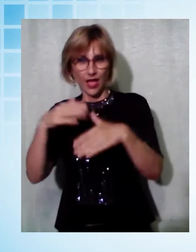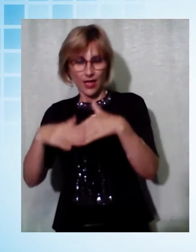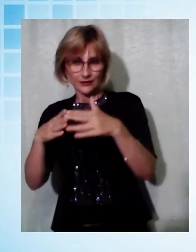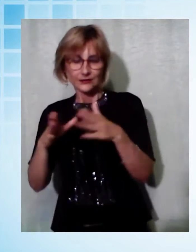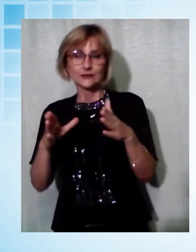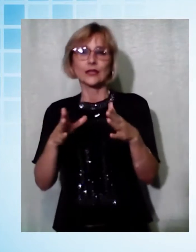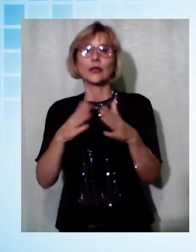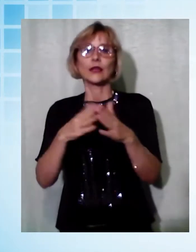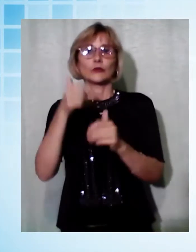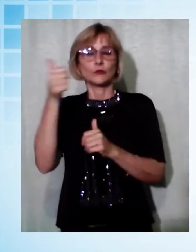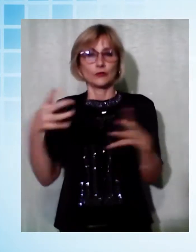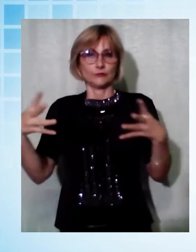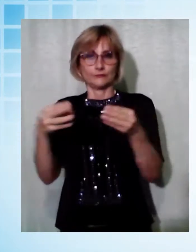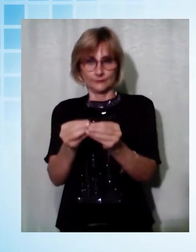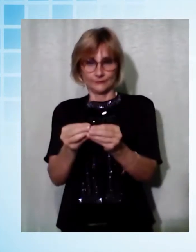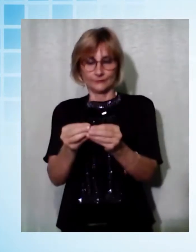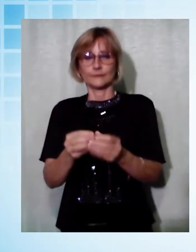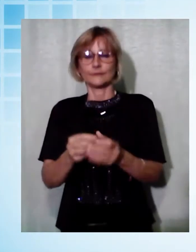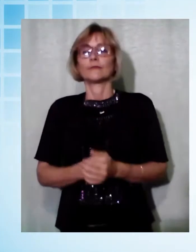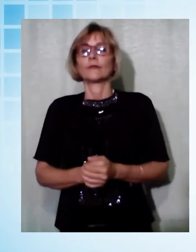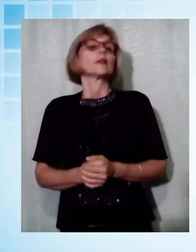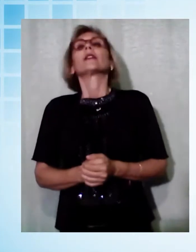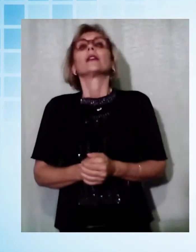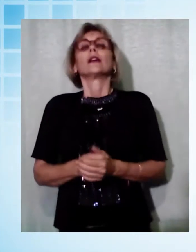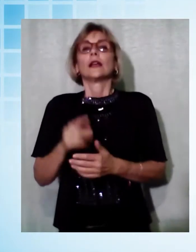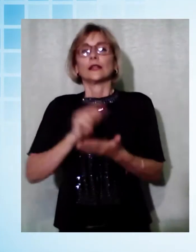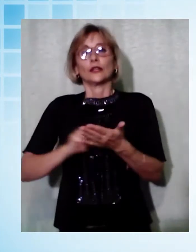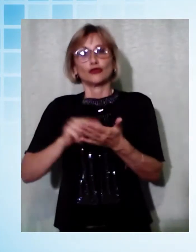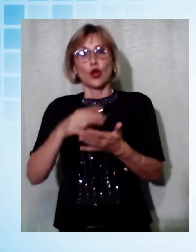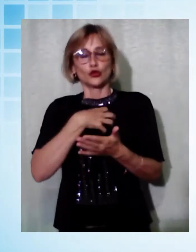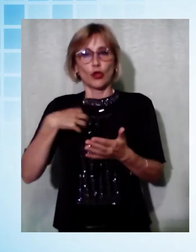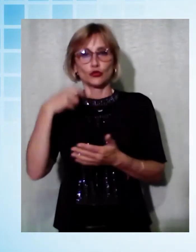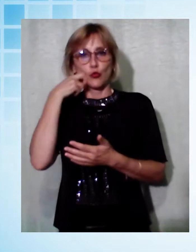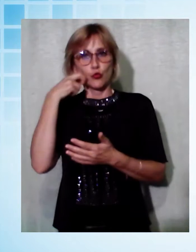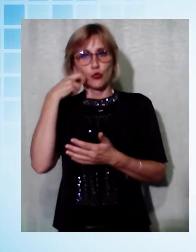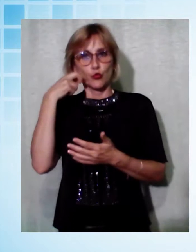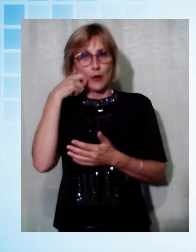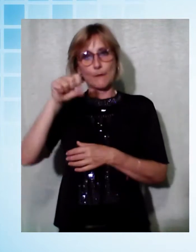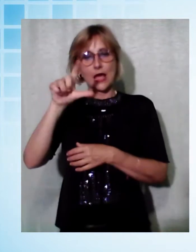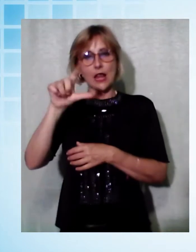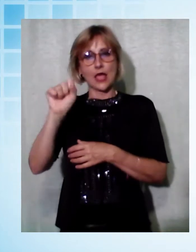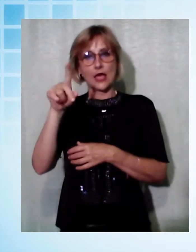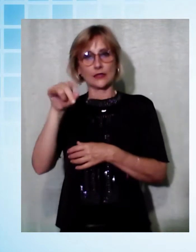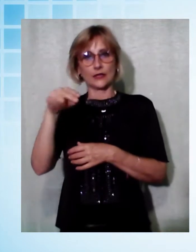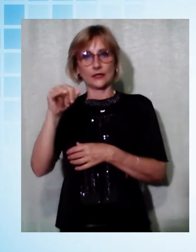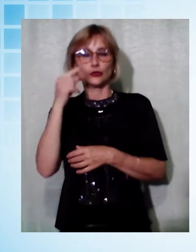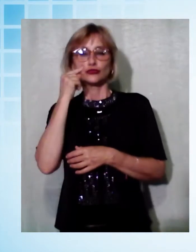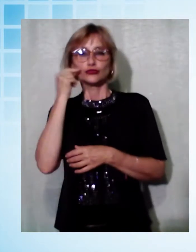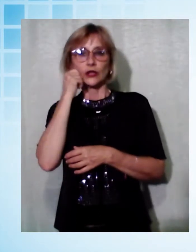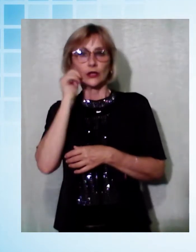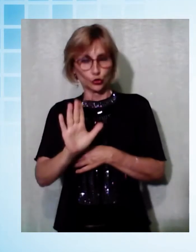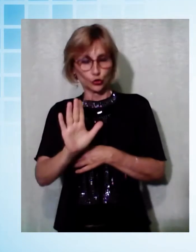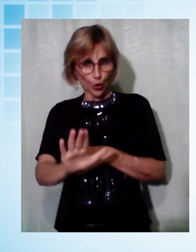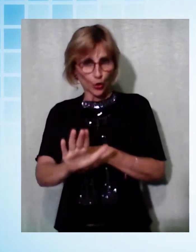Non ci stanno i genitori dei ragazzi del liceo delle scienze umane Palladini. Non possono accettare che due classi debbano essere